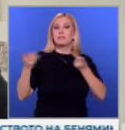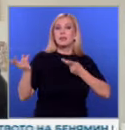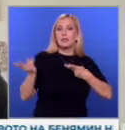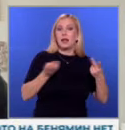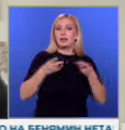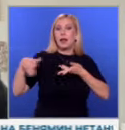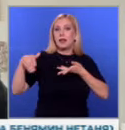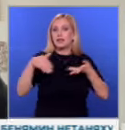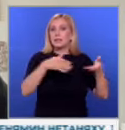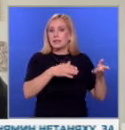съюзничата на Иран, включително Хизбола.